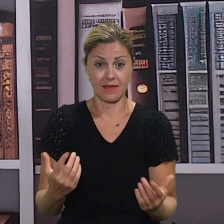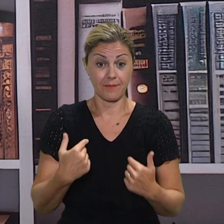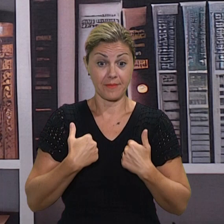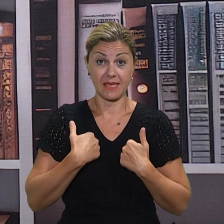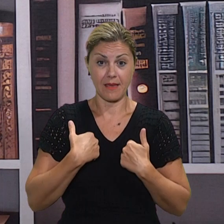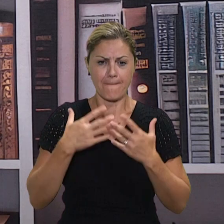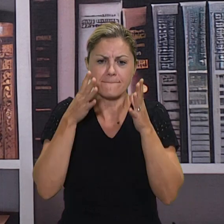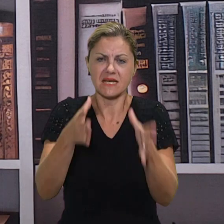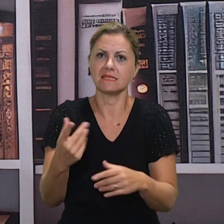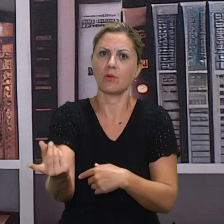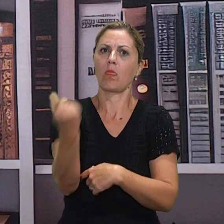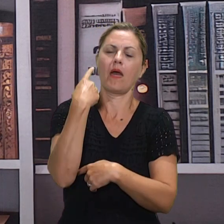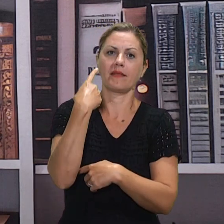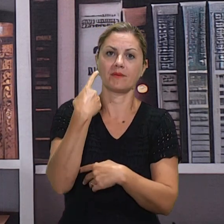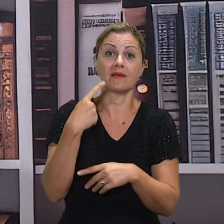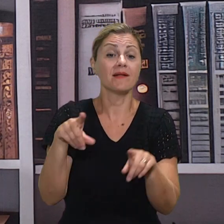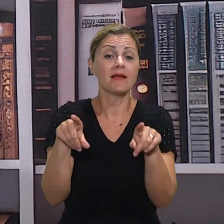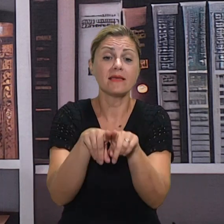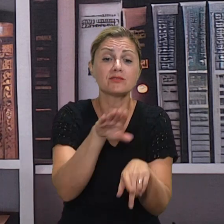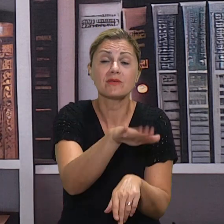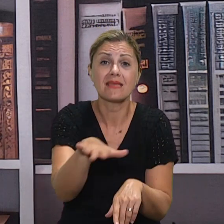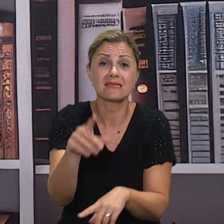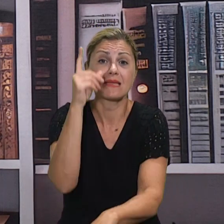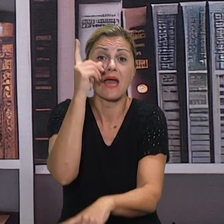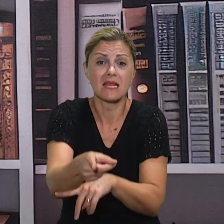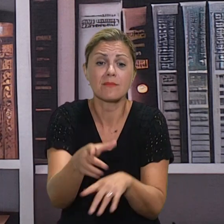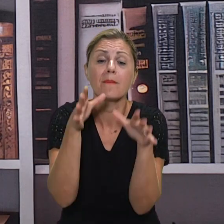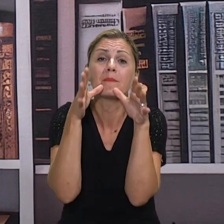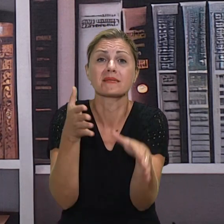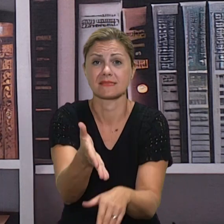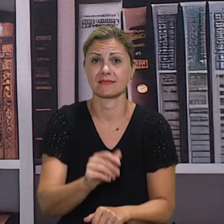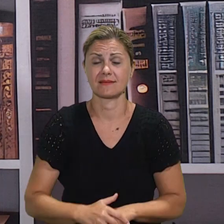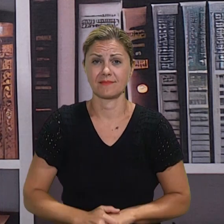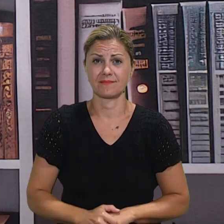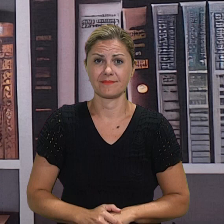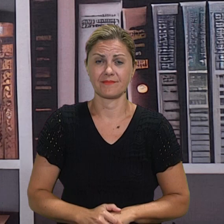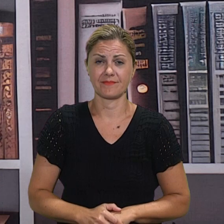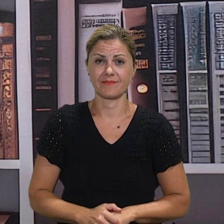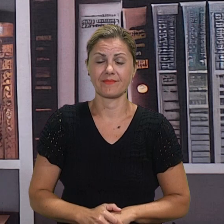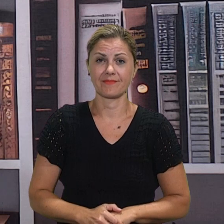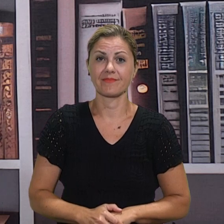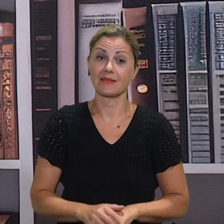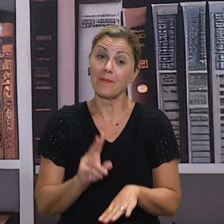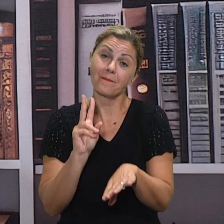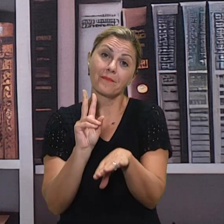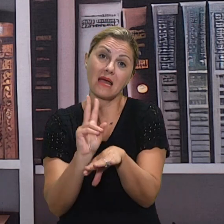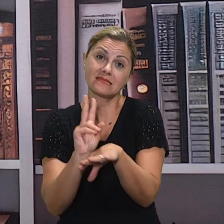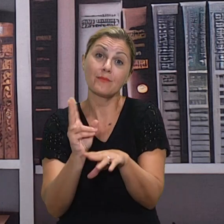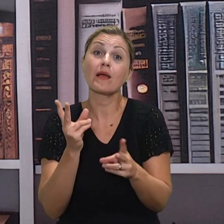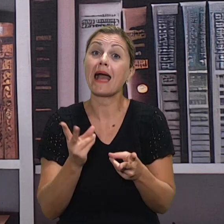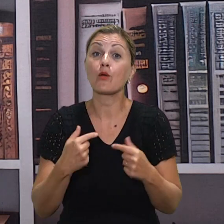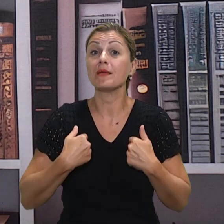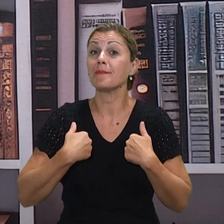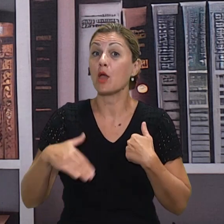netko nešto naređuje, moramo pronaći način kako kroz razgovor zapravo uputiti djete u tu neku aktivnost koju bismo htjeli da